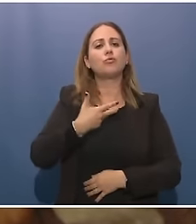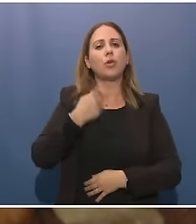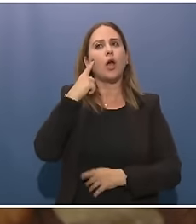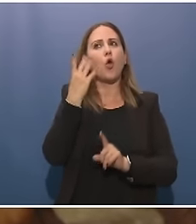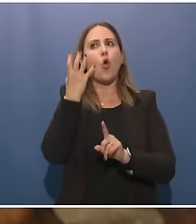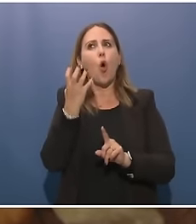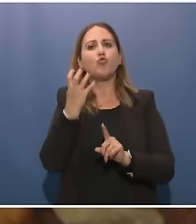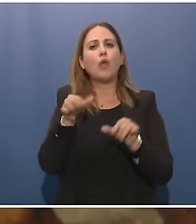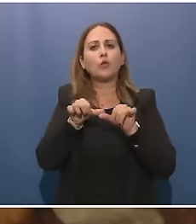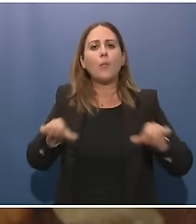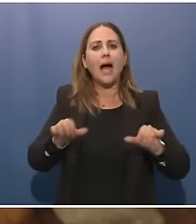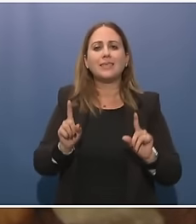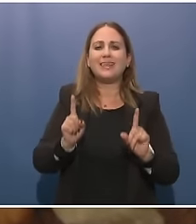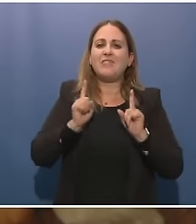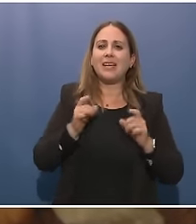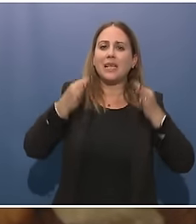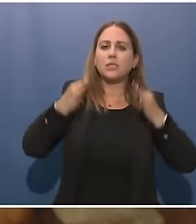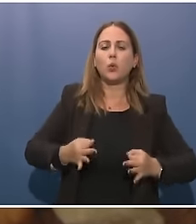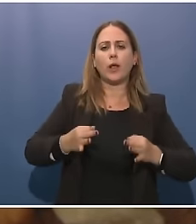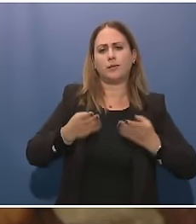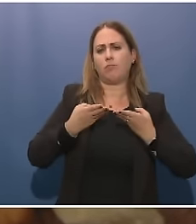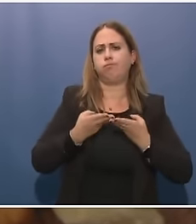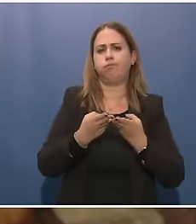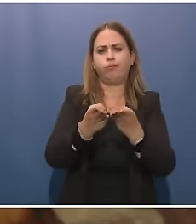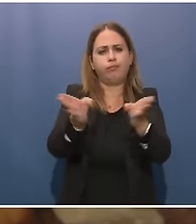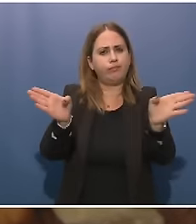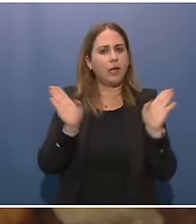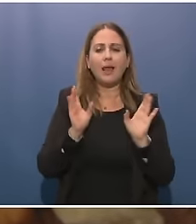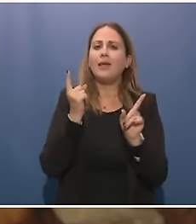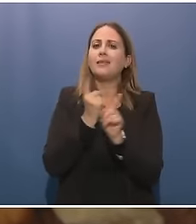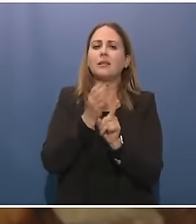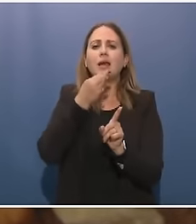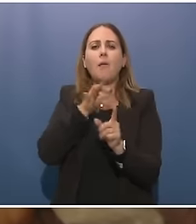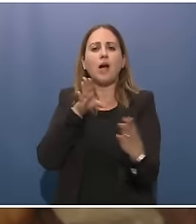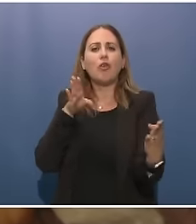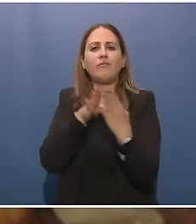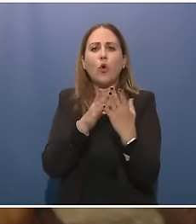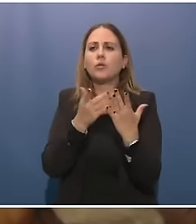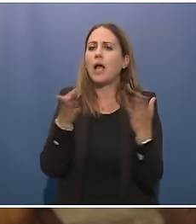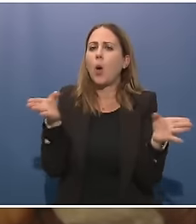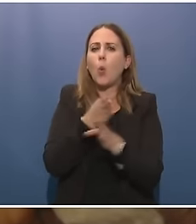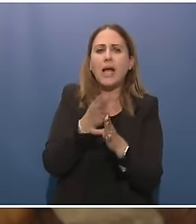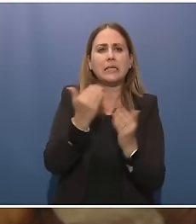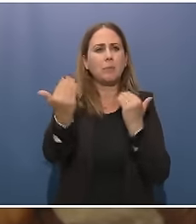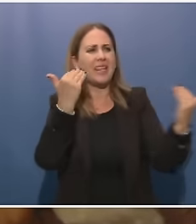continuare a essere in grado di far fronte alle minacce che vengono da tutte le direzioni. È per questo che